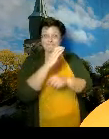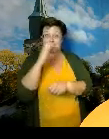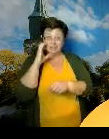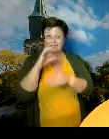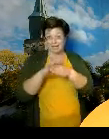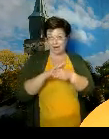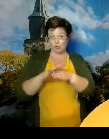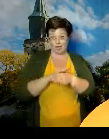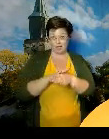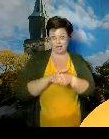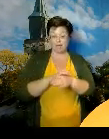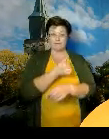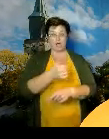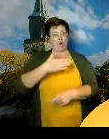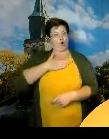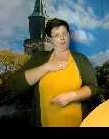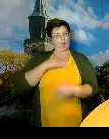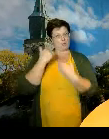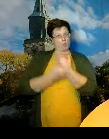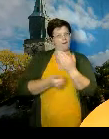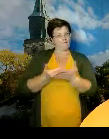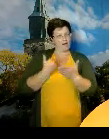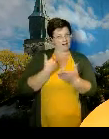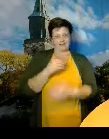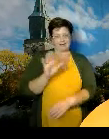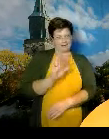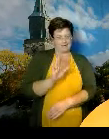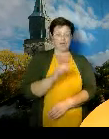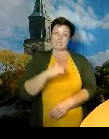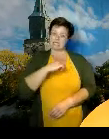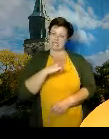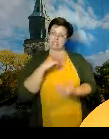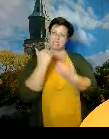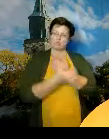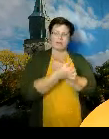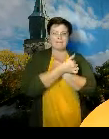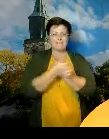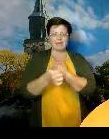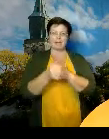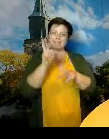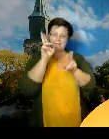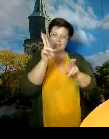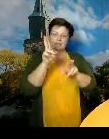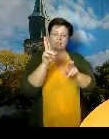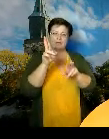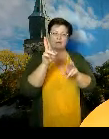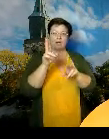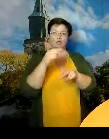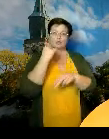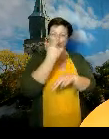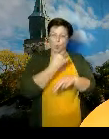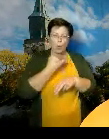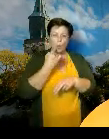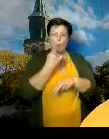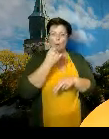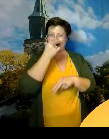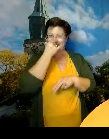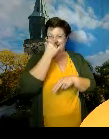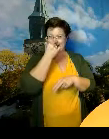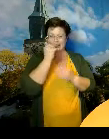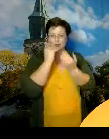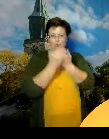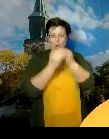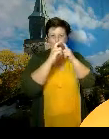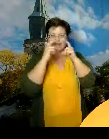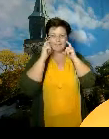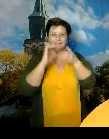ole ainoastaan kysymys itsensä suojaamisesta. Itseähän suojaa ainoastaan sellaisella kunnollisella nenäsuojuksella,